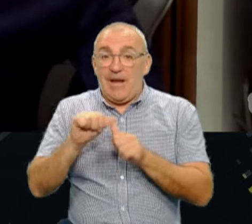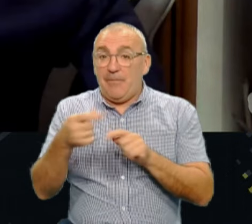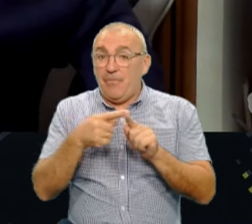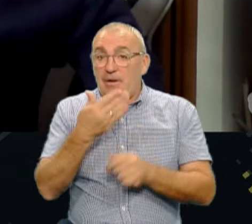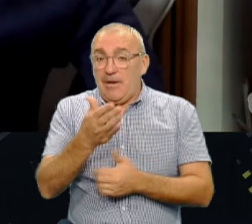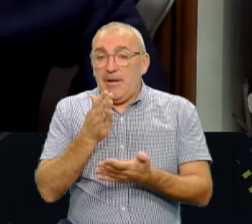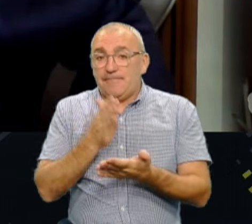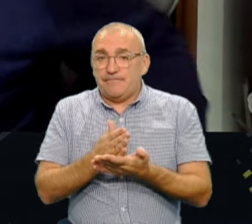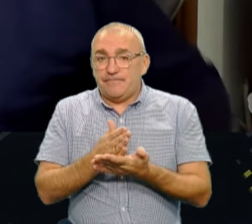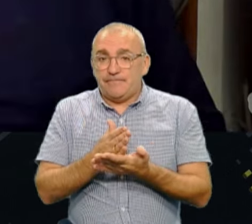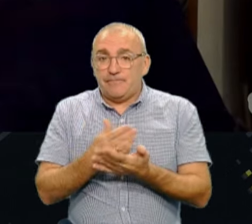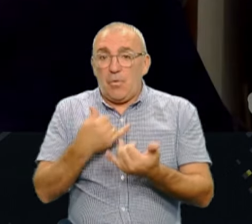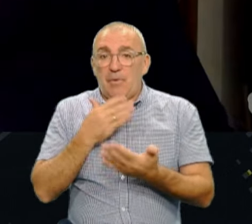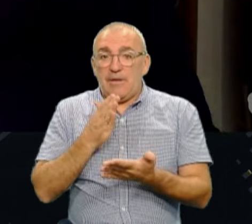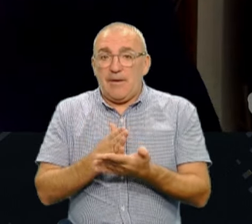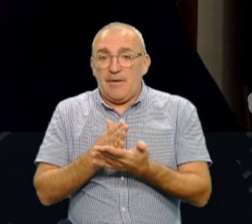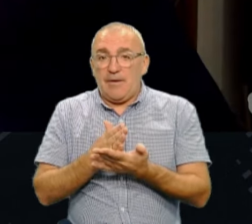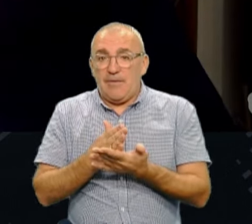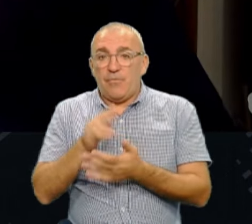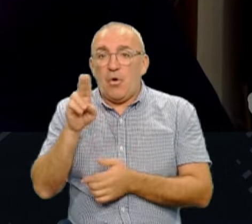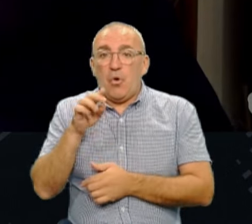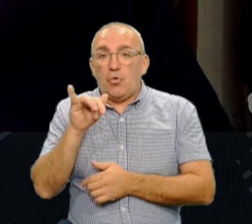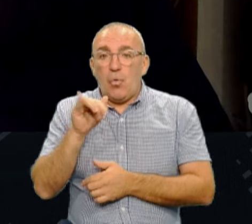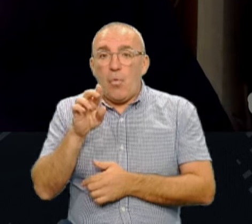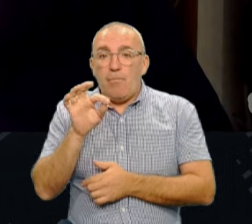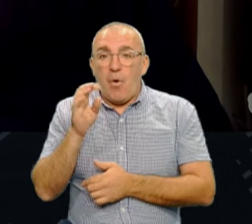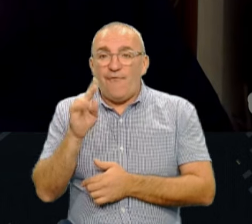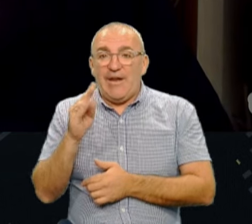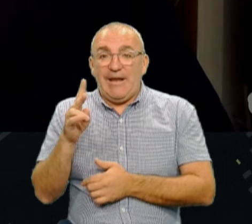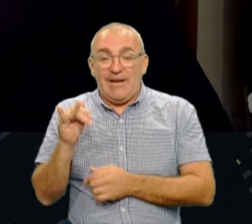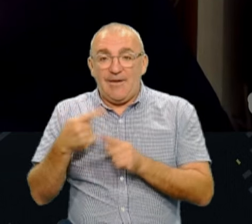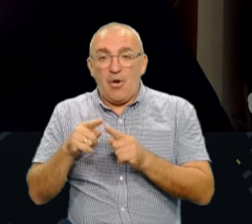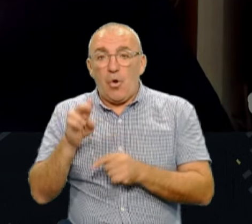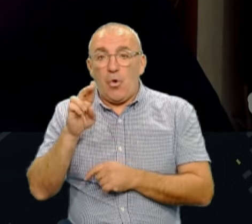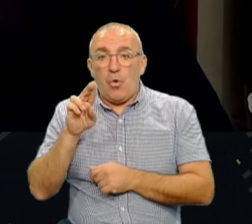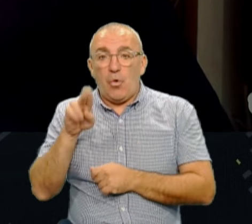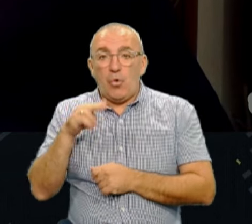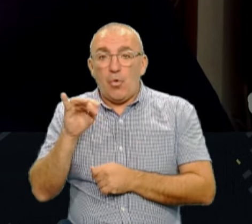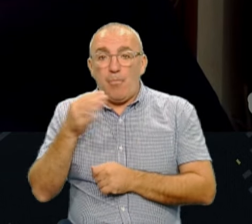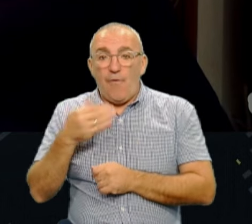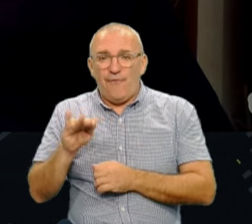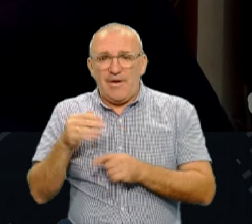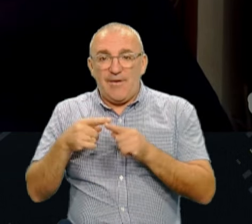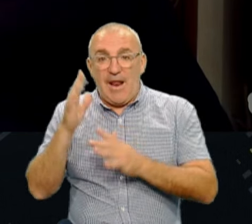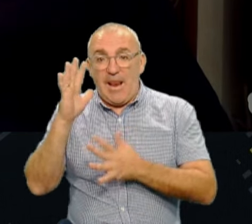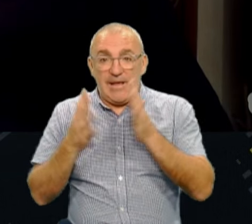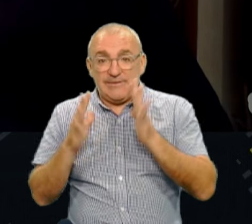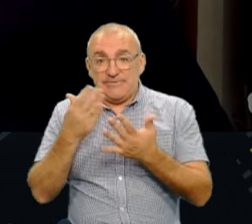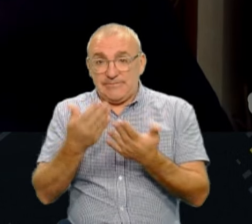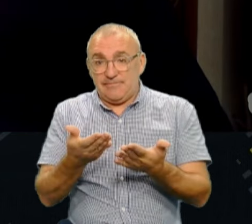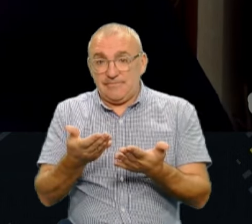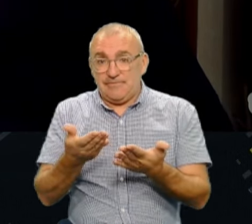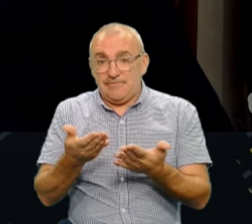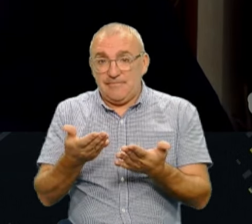у мене тут є дубовики. То я був у такому дубово-ялецявому лісі. Бачите, такі вони